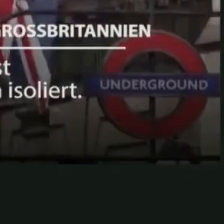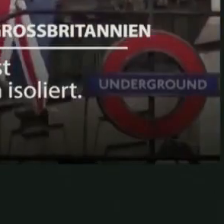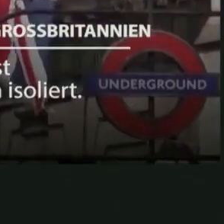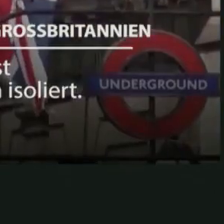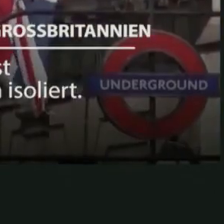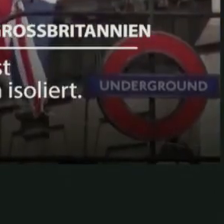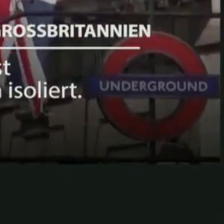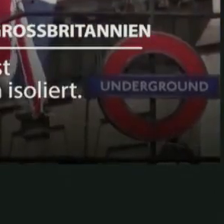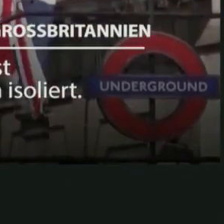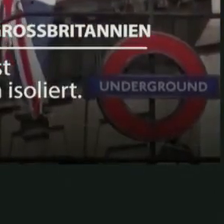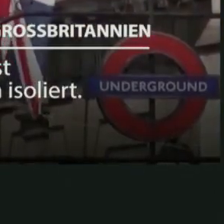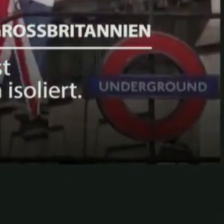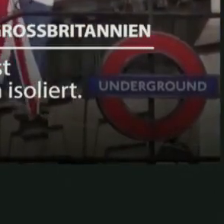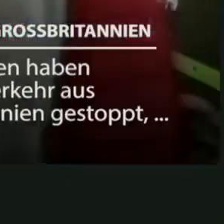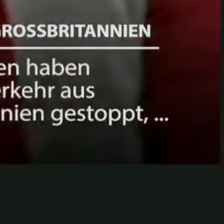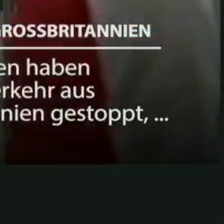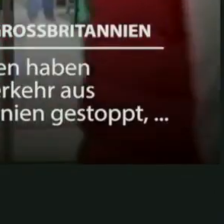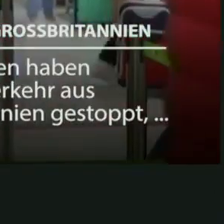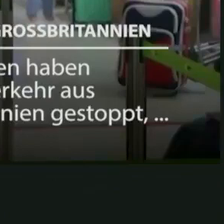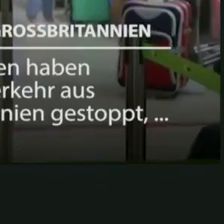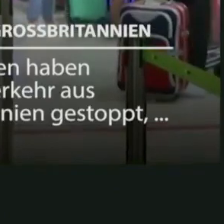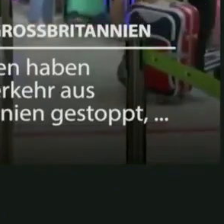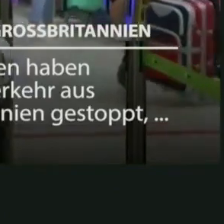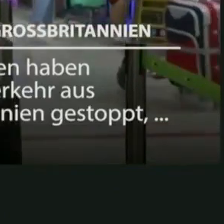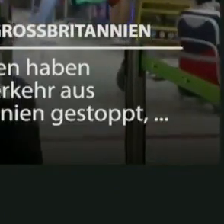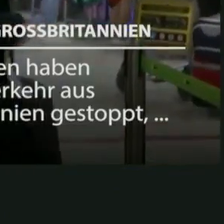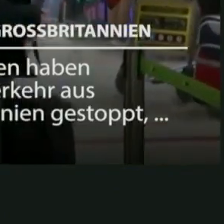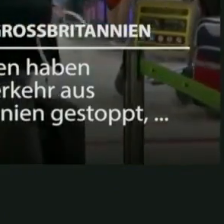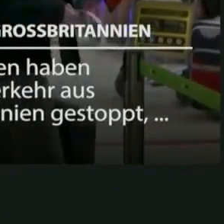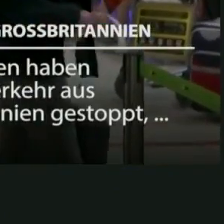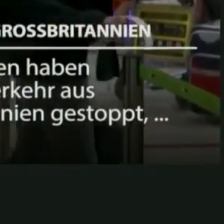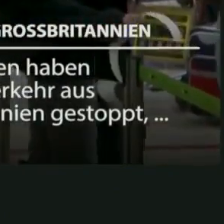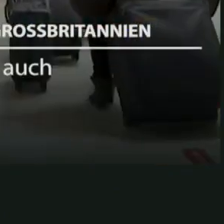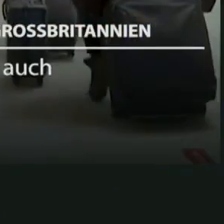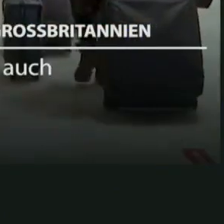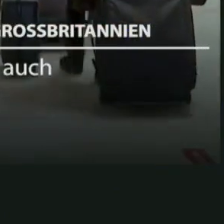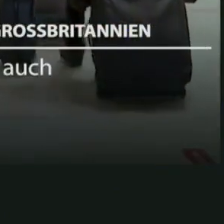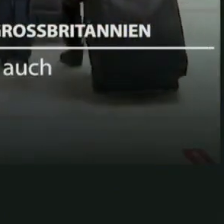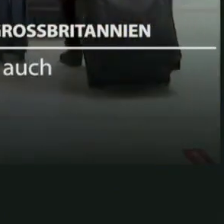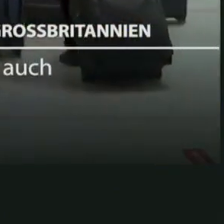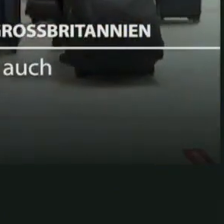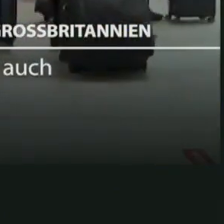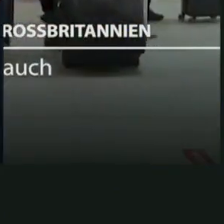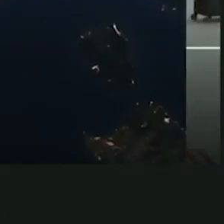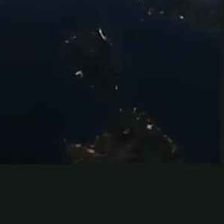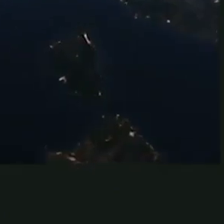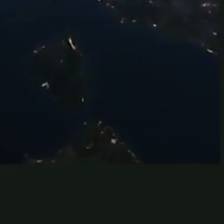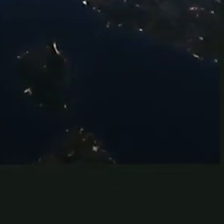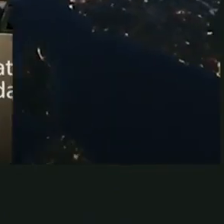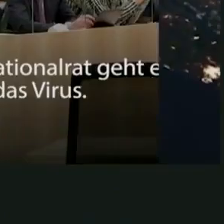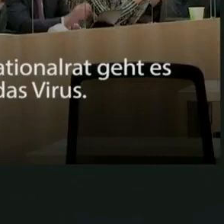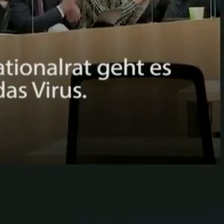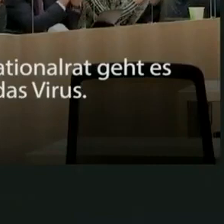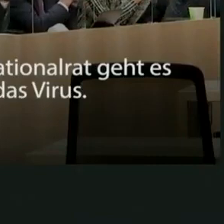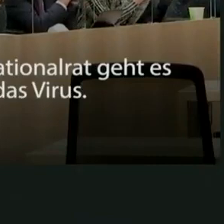in die Nase fahren lassen. Aber meine sehr geehrten Damen und Herren, die Leute haben Ihnen die Gefolgschaft verweigert und dafür müssen Sie bestraft werden.